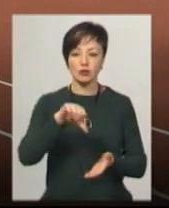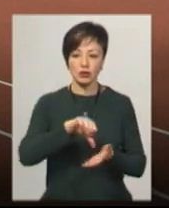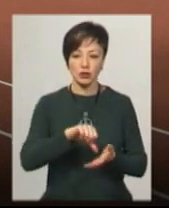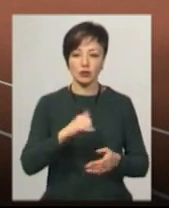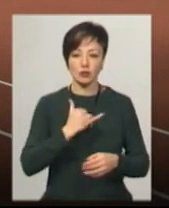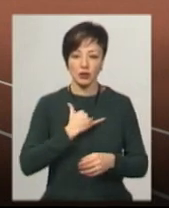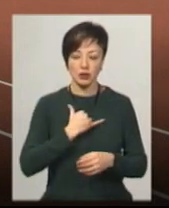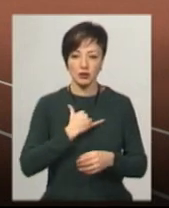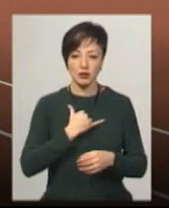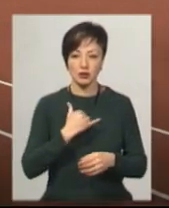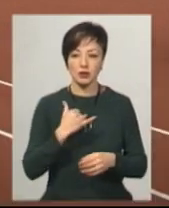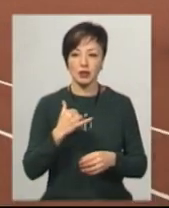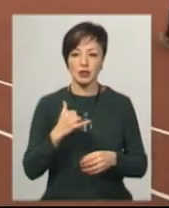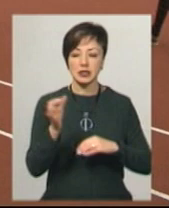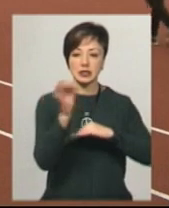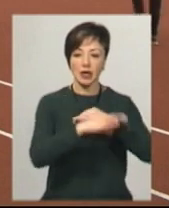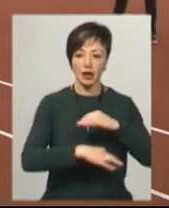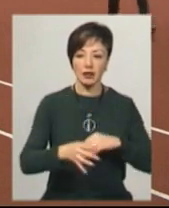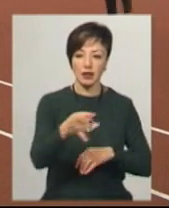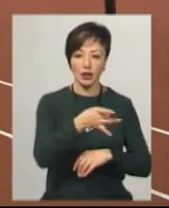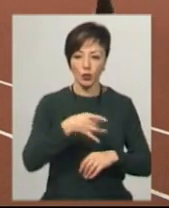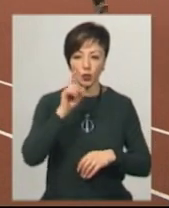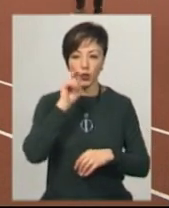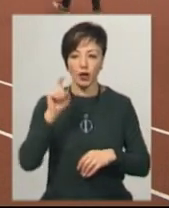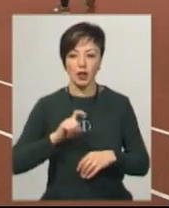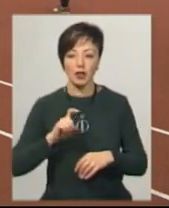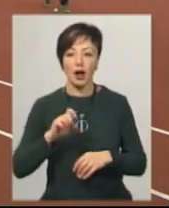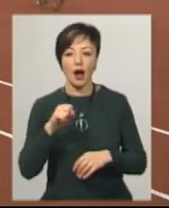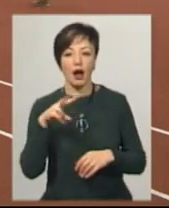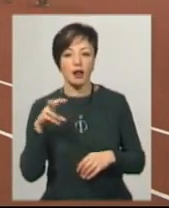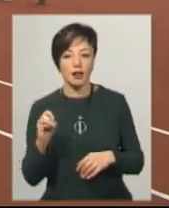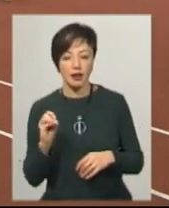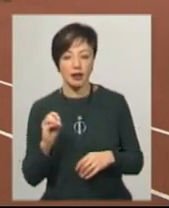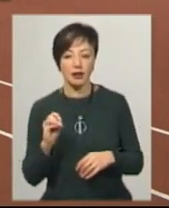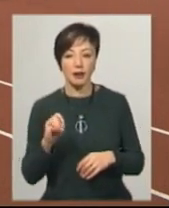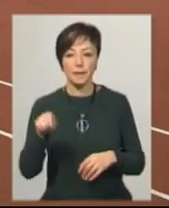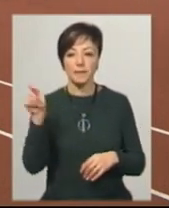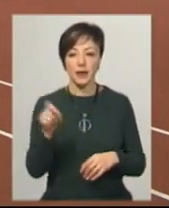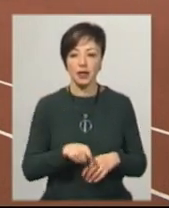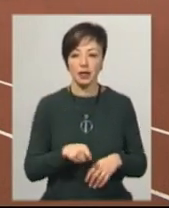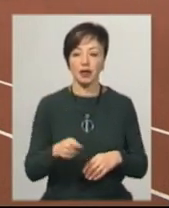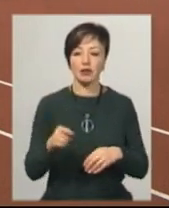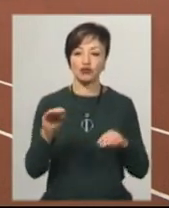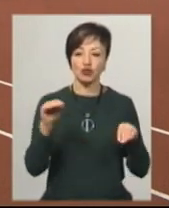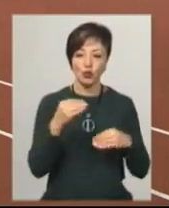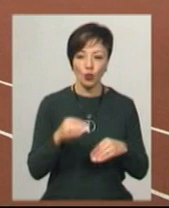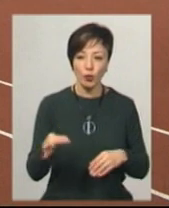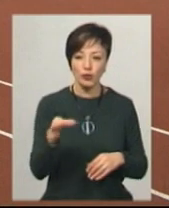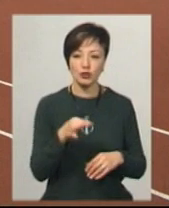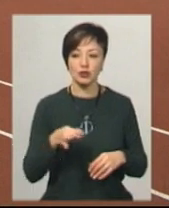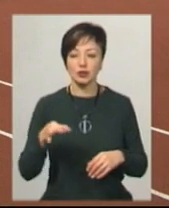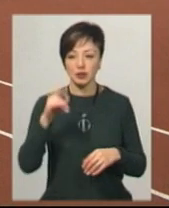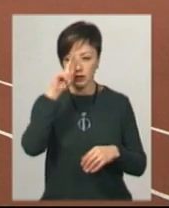нас переважає західний регіон нашої країни. Але приїхали до нас гості із Житомирщини,